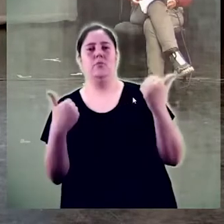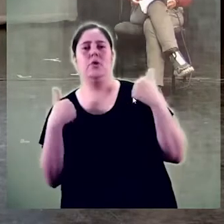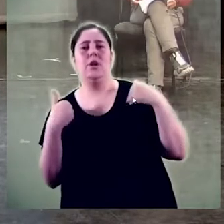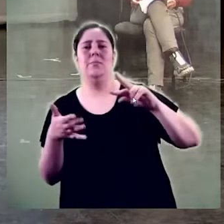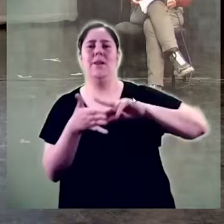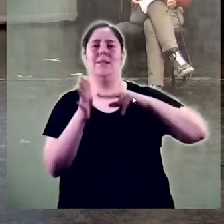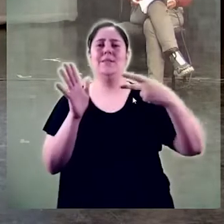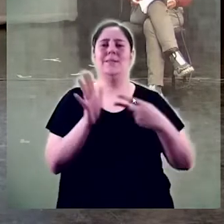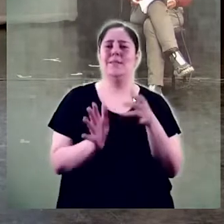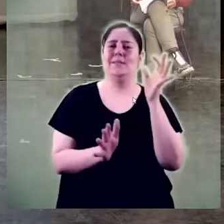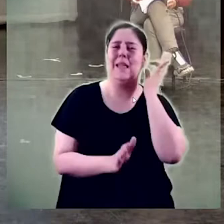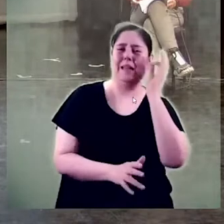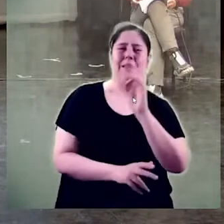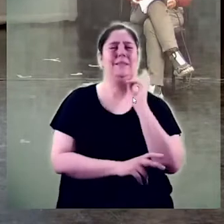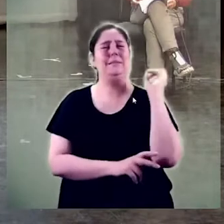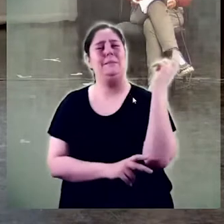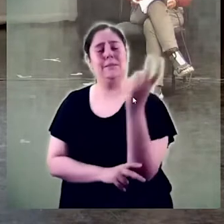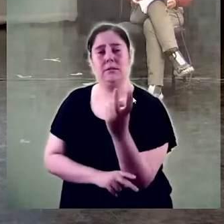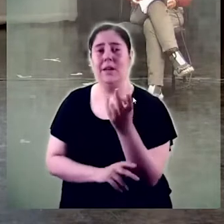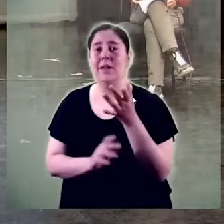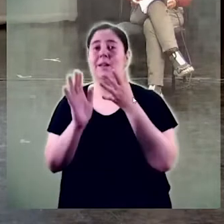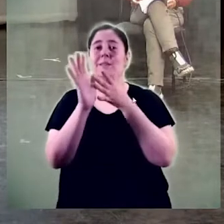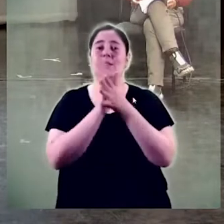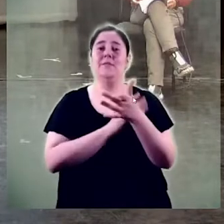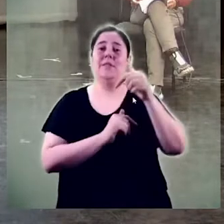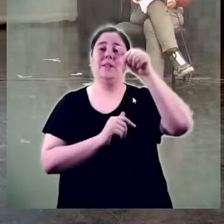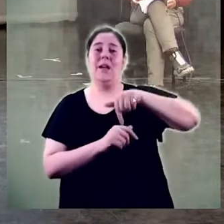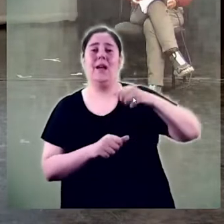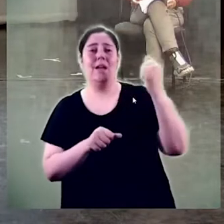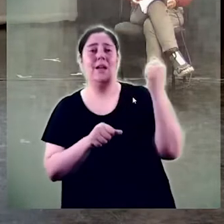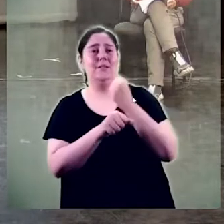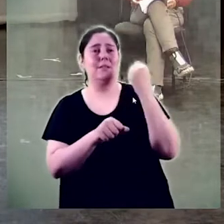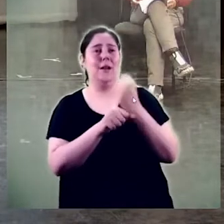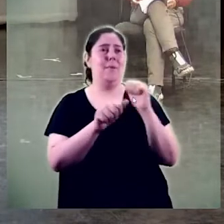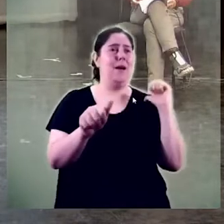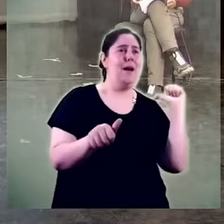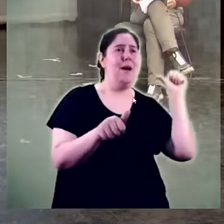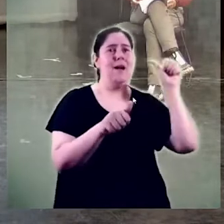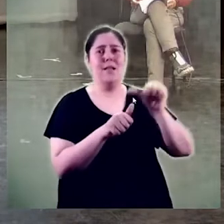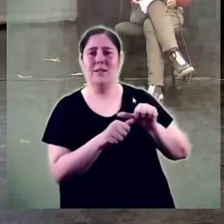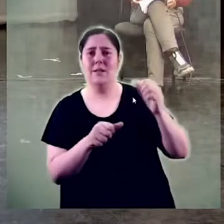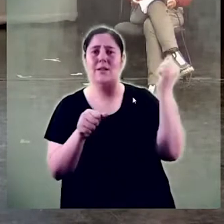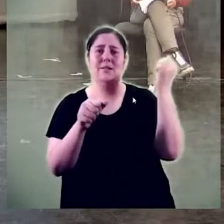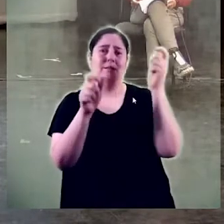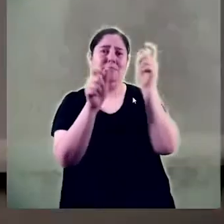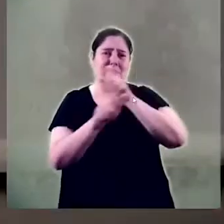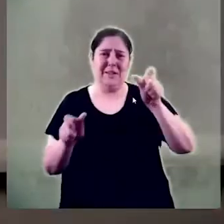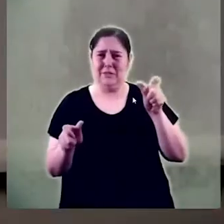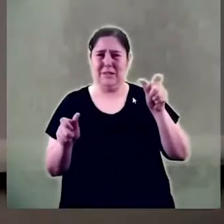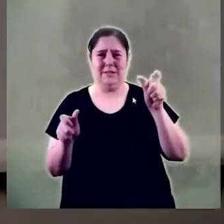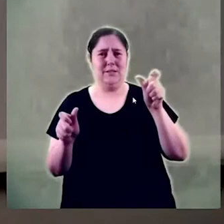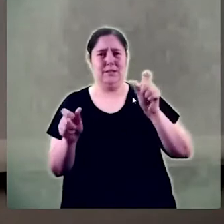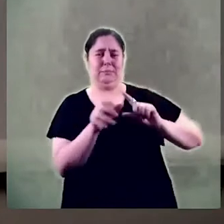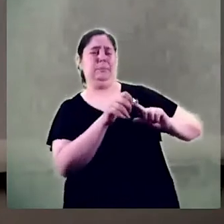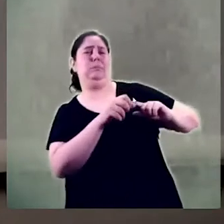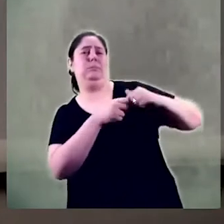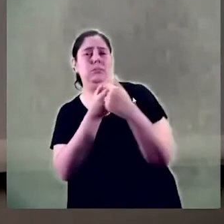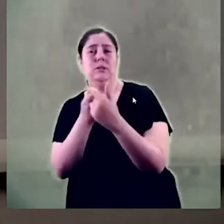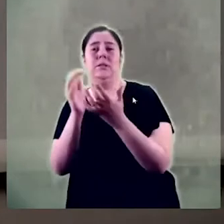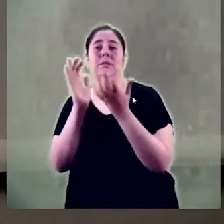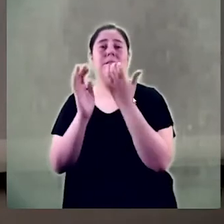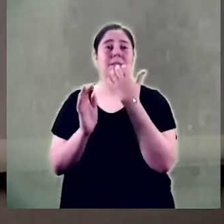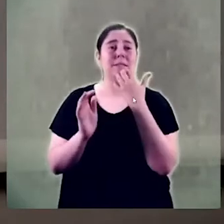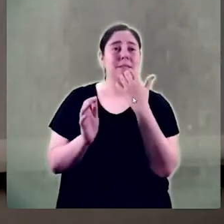treballa. Hi ha molta gent al darrere de tota aquesta tasca i sense elles, sense ells,